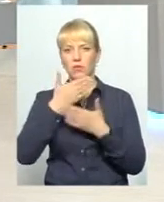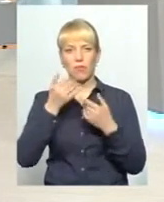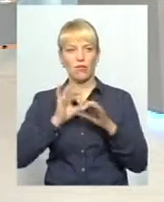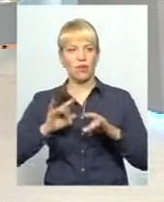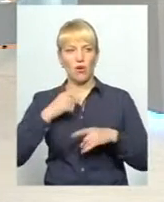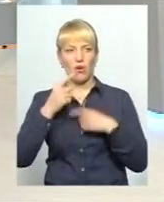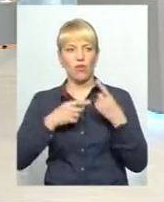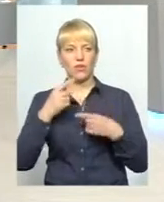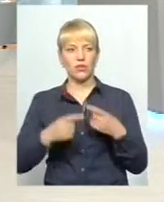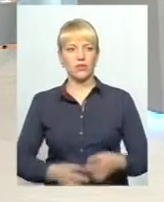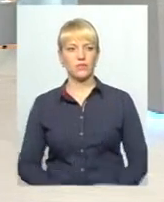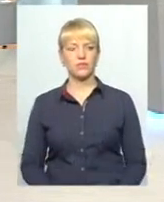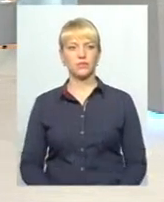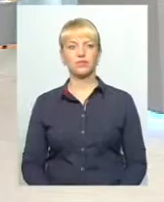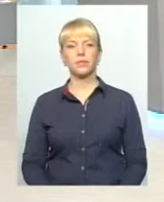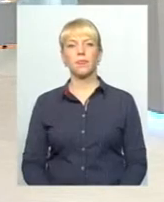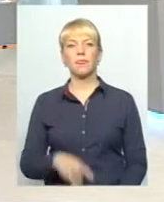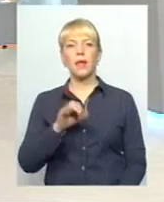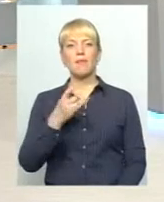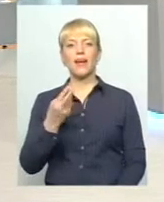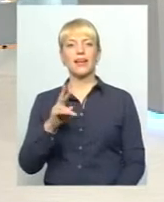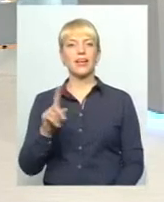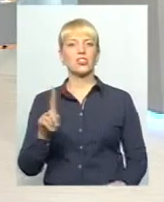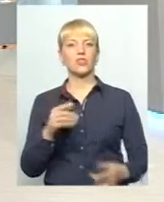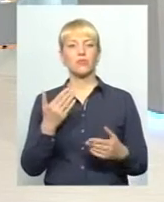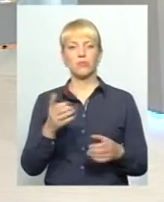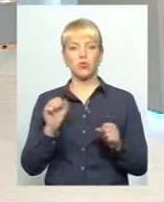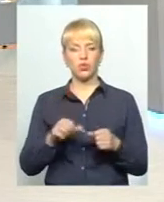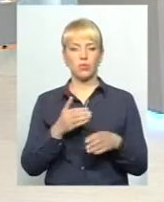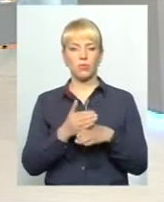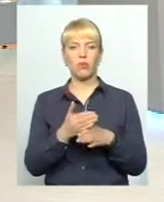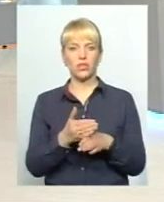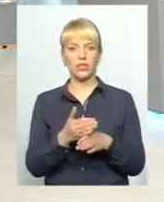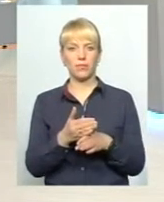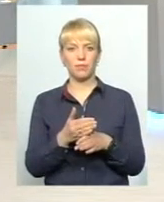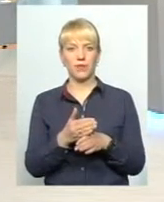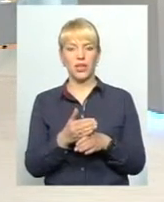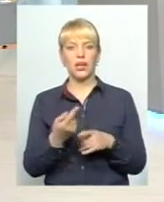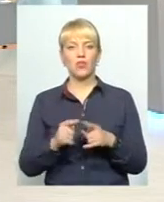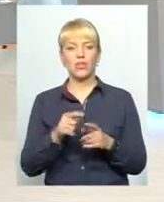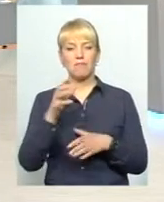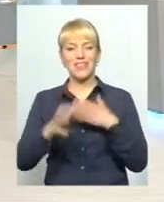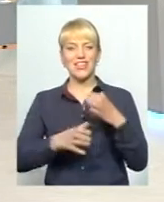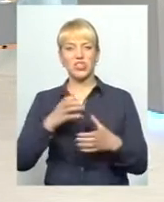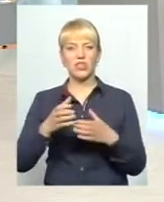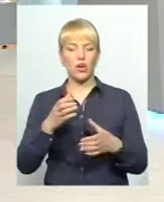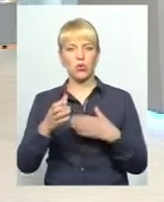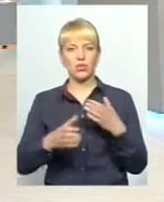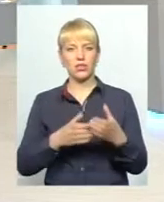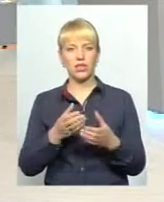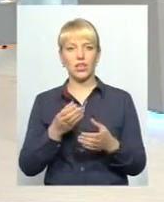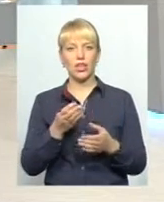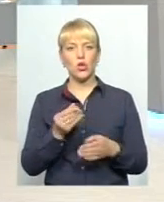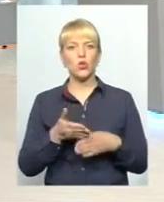Пані Марія, привідкрийте секрет. Чи можуть допомогти ті міжнародні донори для того, аби